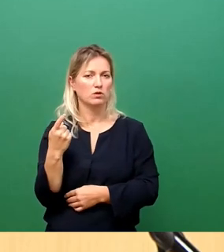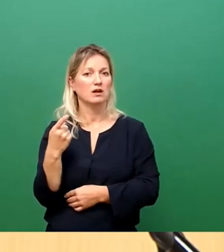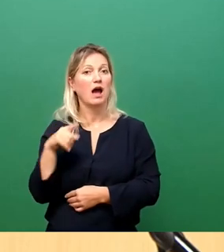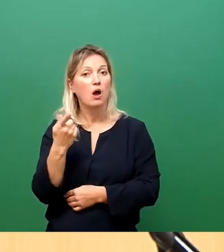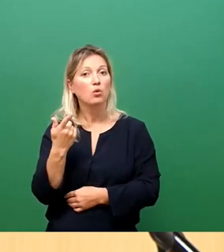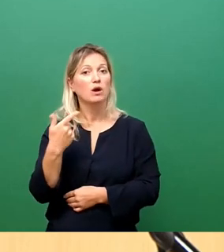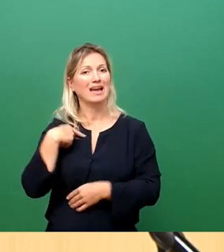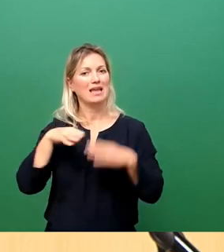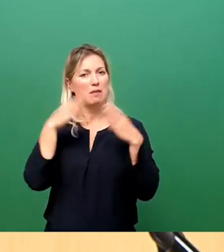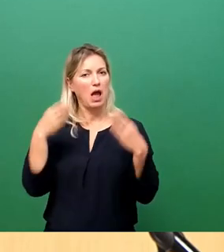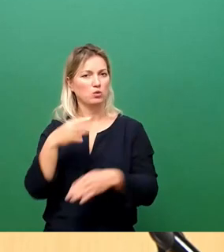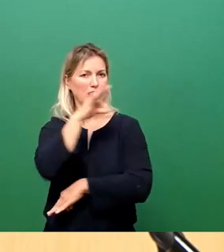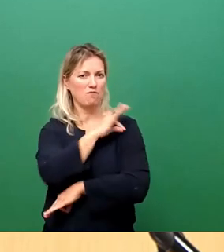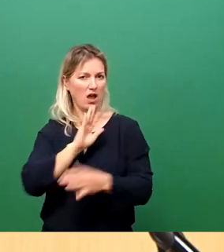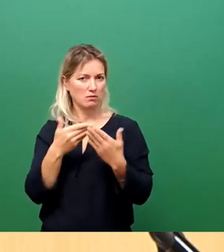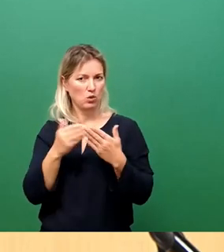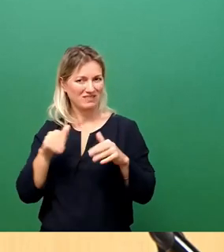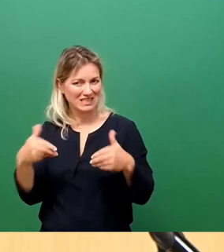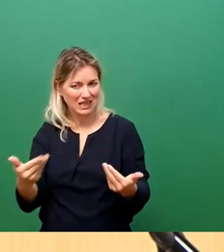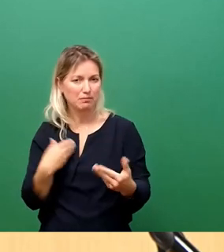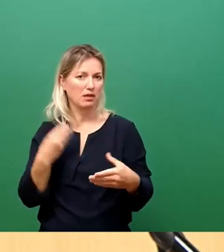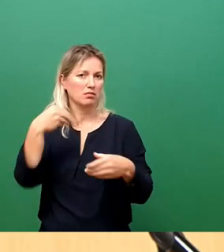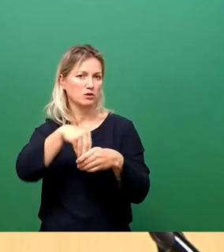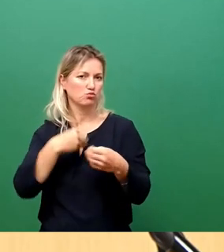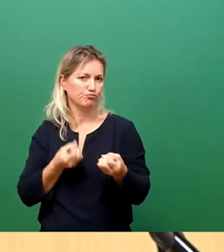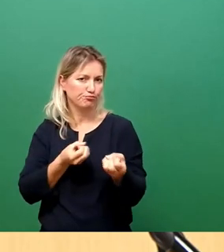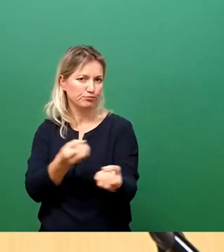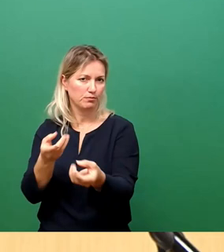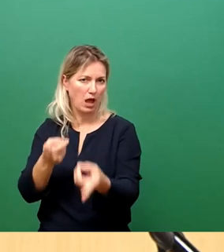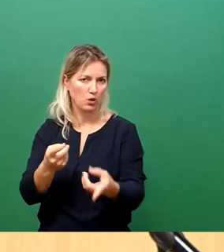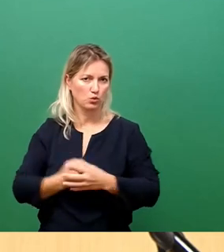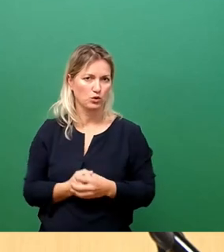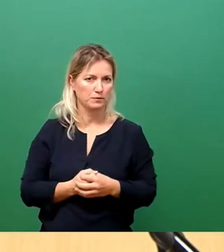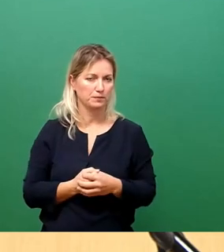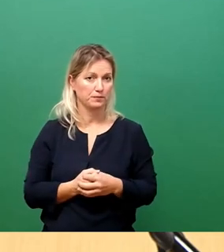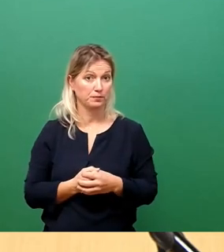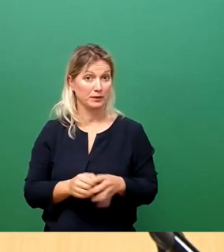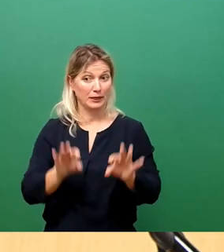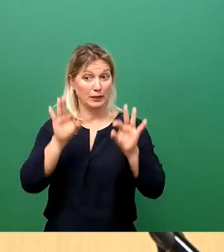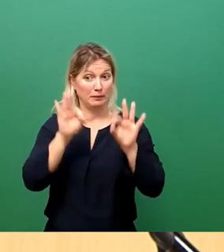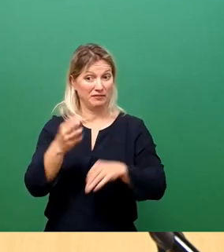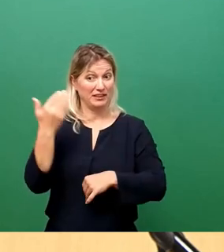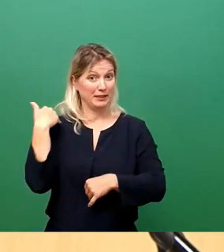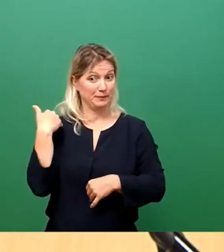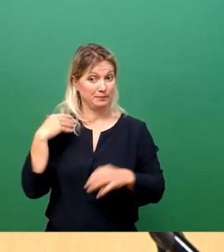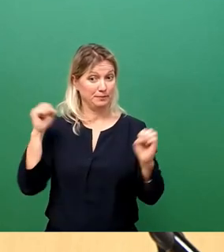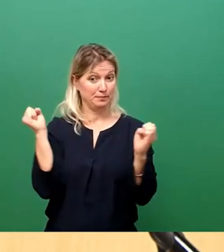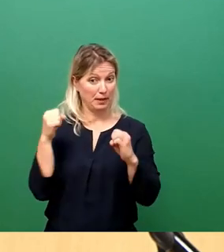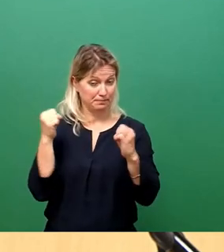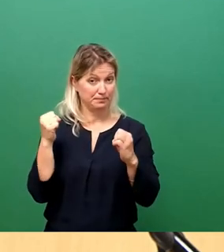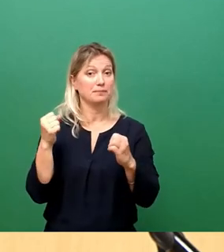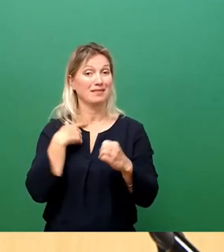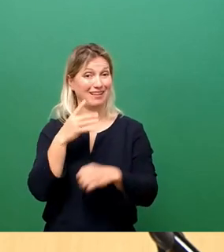uns im Haus informiert. Als die Impfpflicht beschlossen wurde im Dezember 2021,